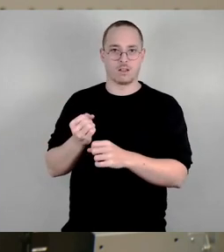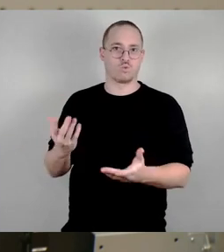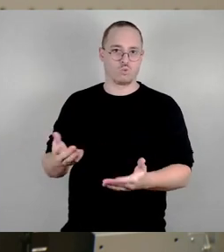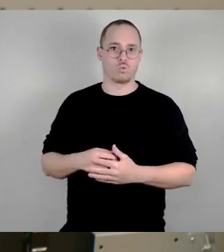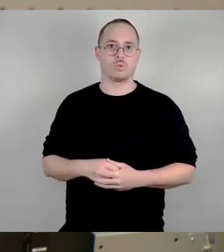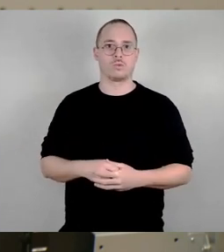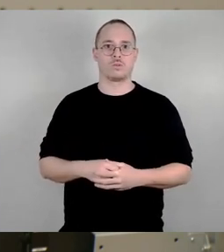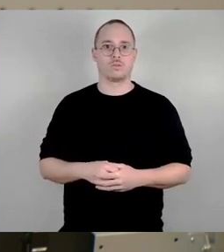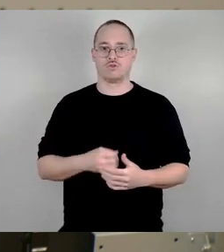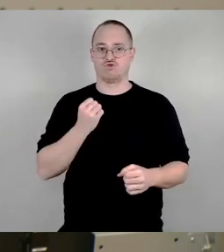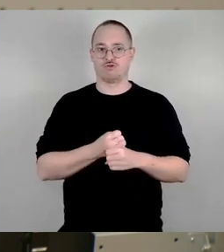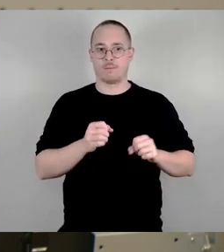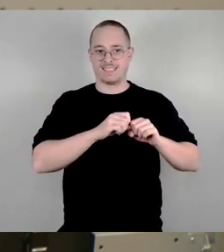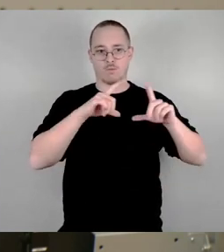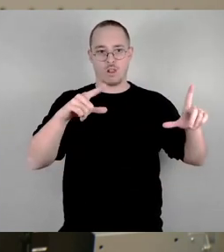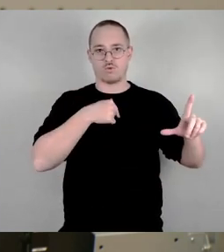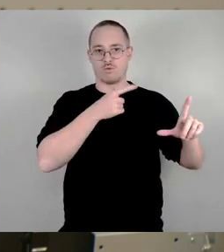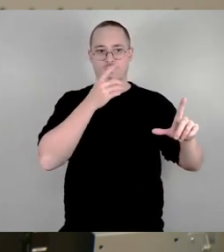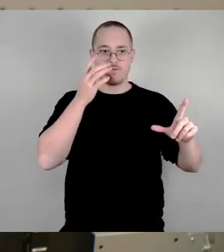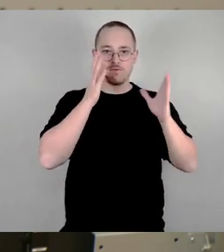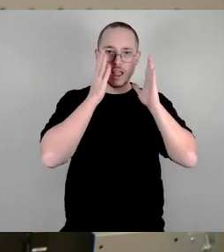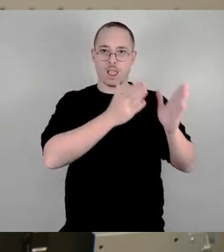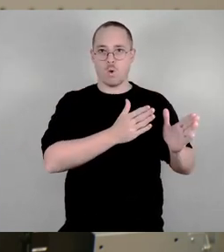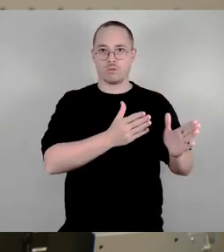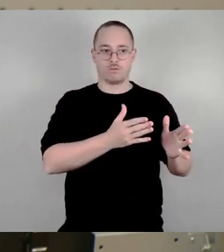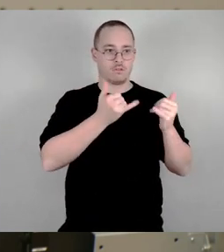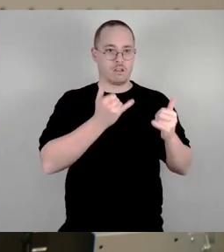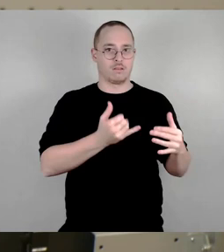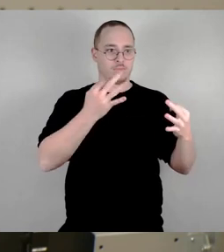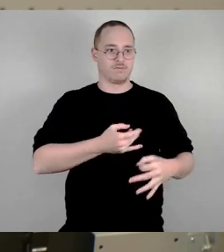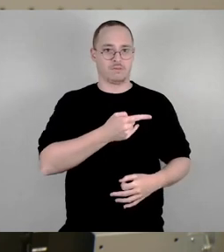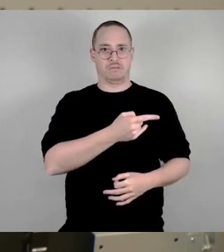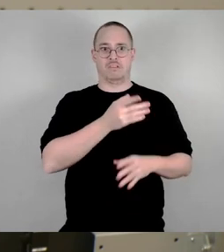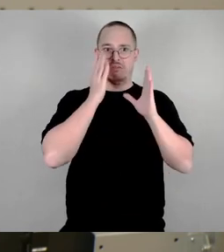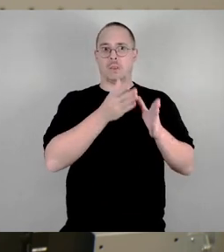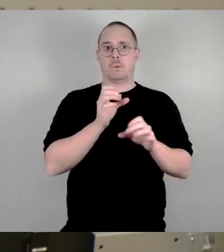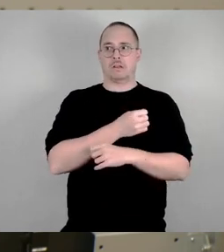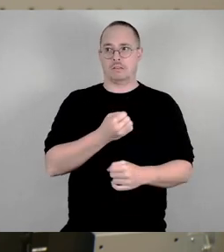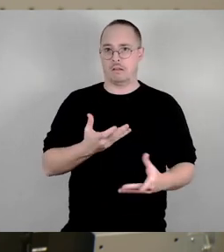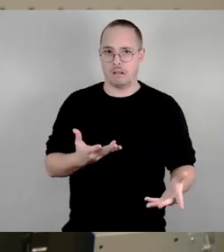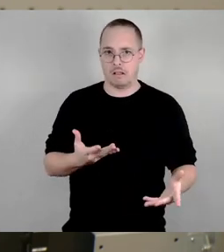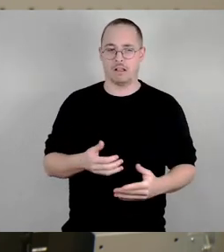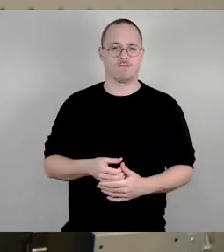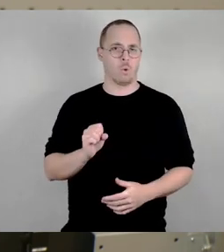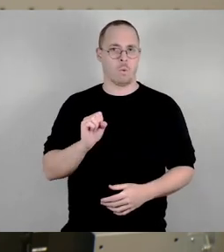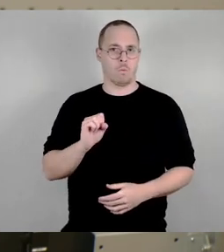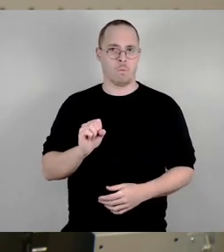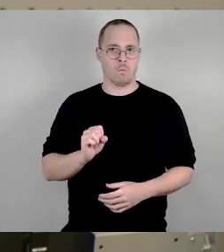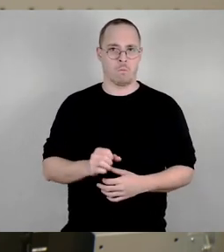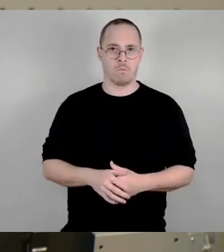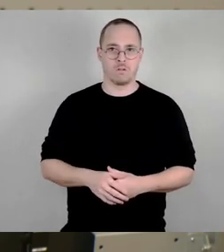Simulation vertraut haben. Jetzt plötzlich sollen sie nicht mehr zutreffend sein. Also wenn das am Ende tatsächlich zu diesem Verkehrsversuch kommt